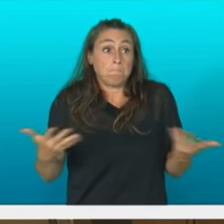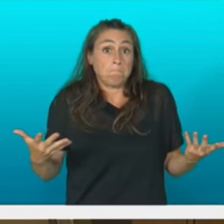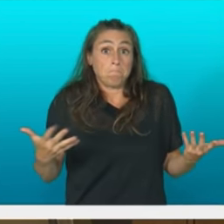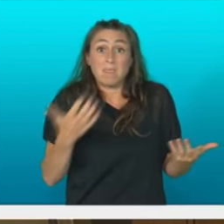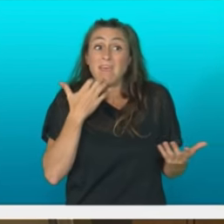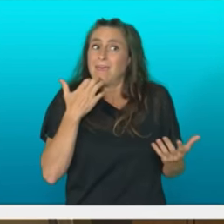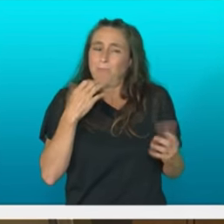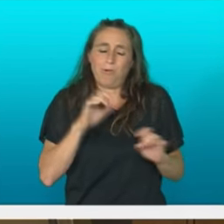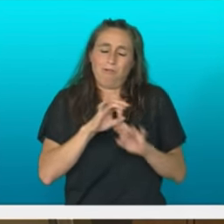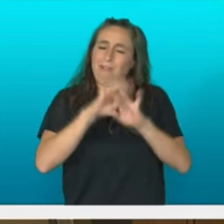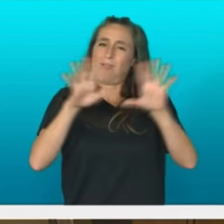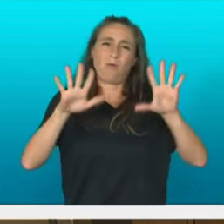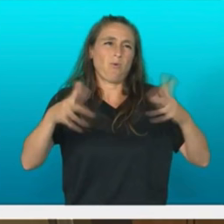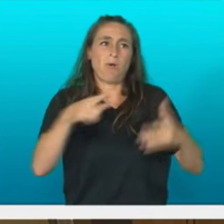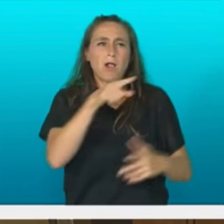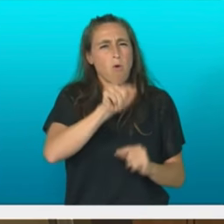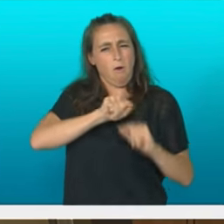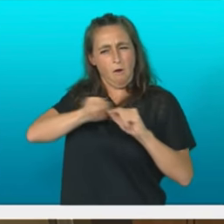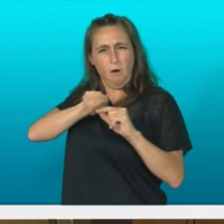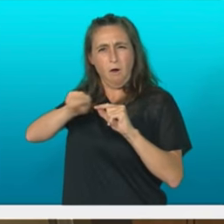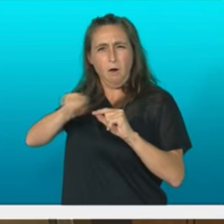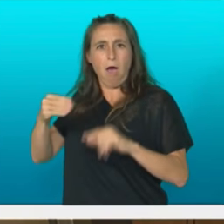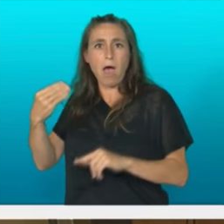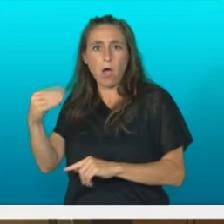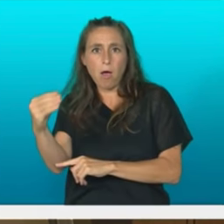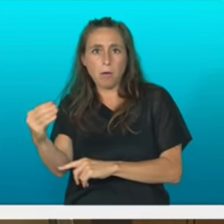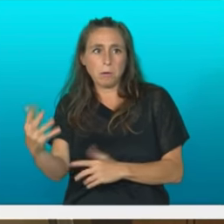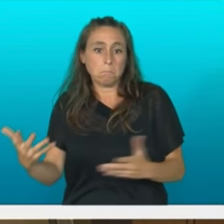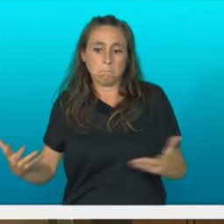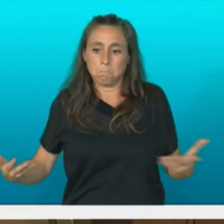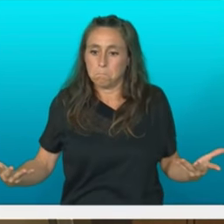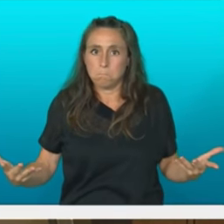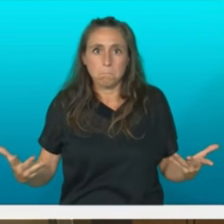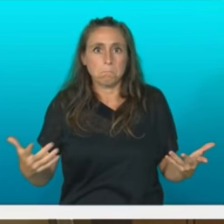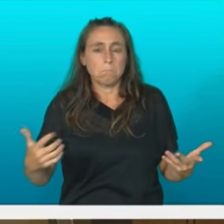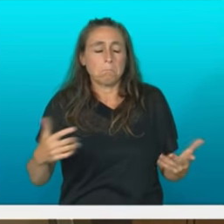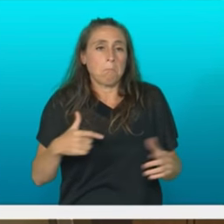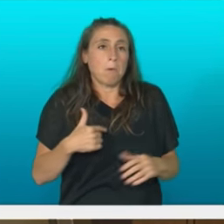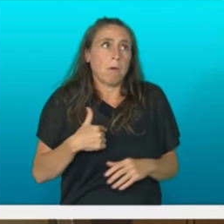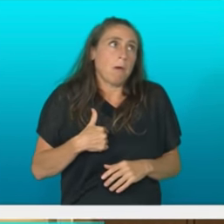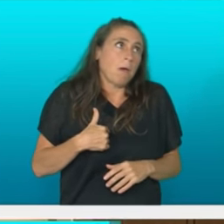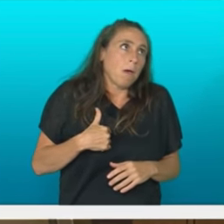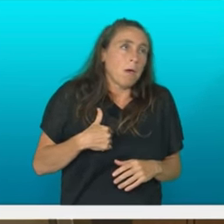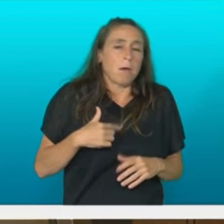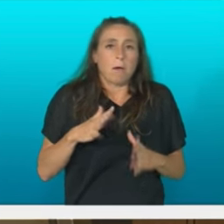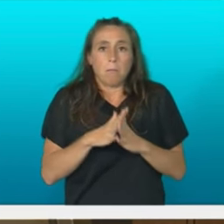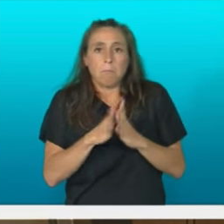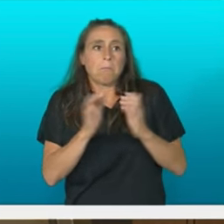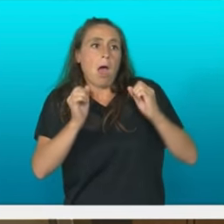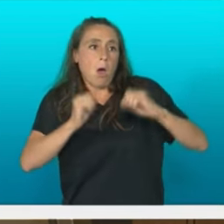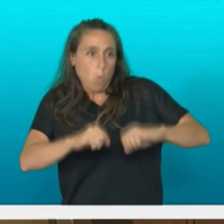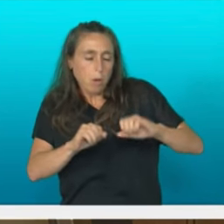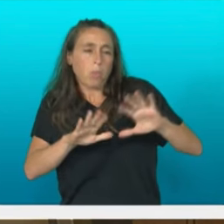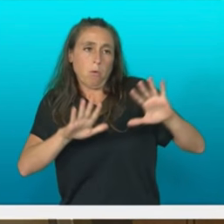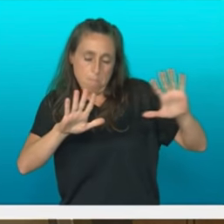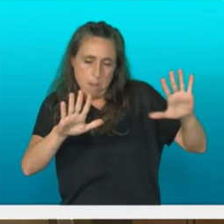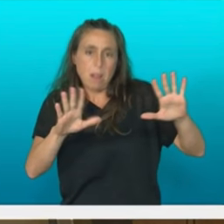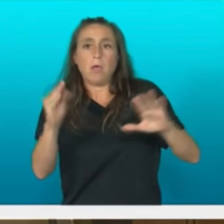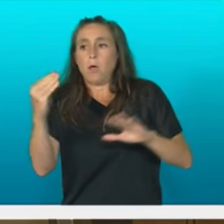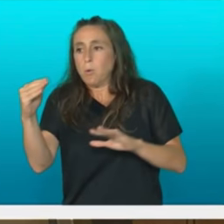gazte egindako kritika orokorra. Nik ez dizutukatuko gazte batzuek,